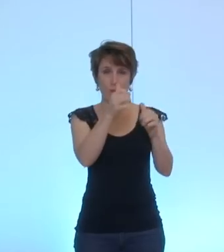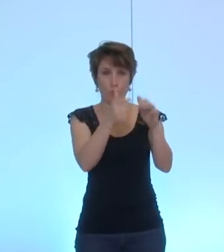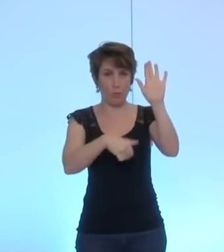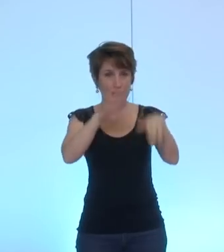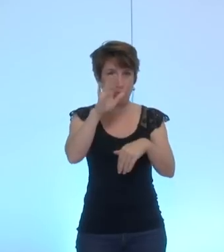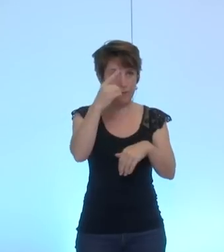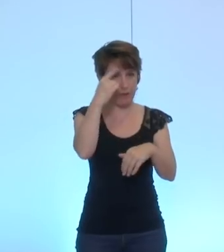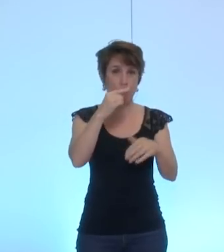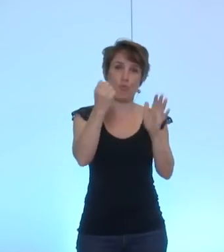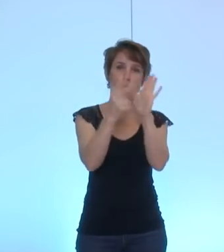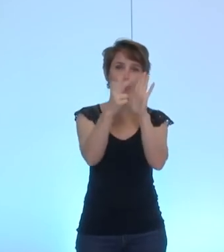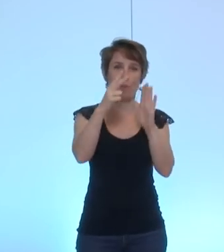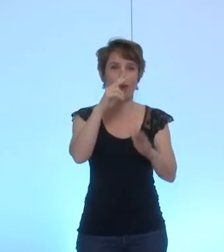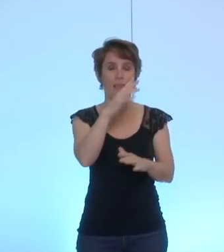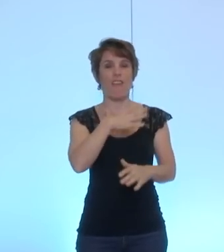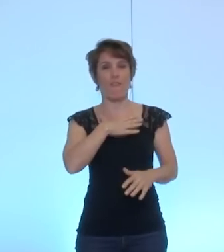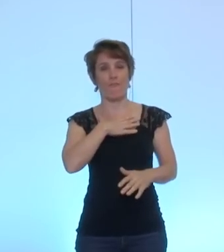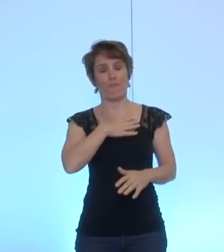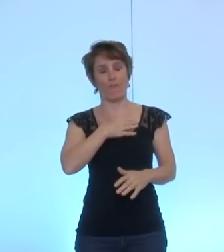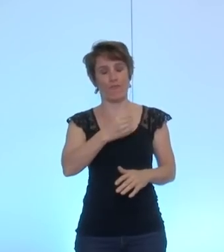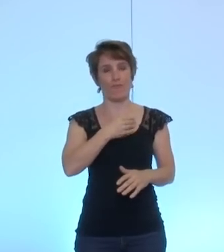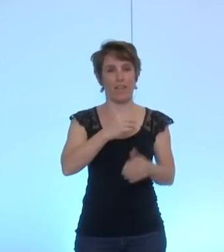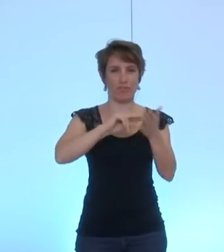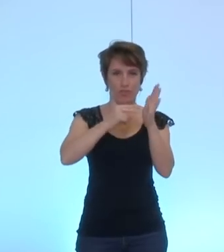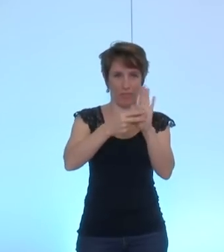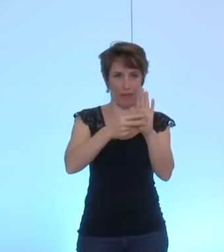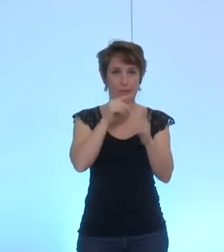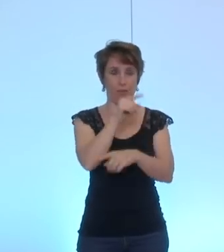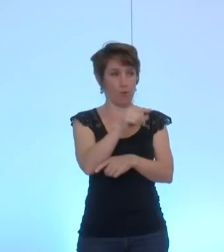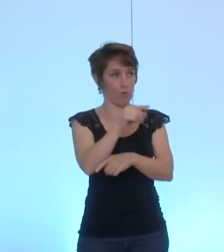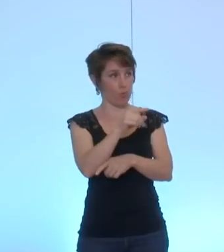qu'il y ait des projets comme au pôle de compétitivité qui reçoivent des financements.